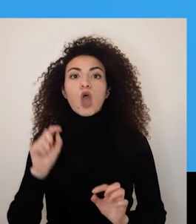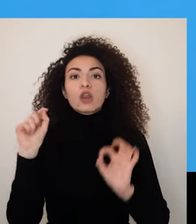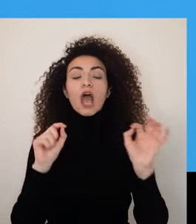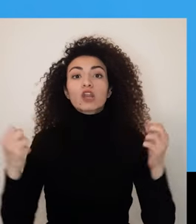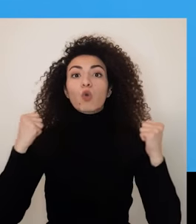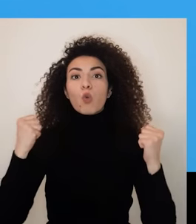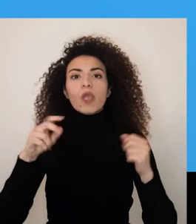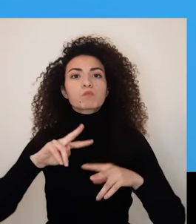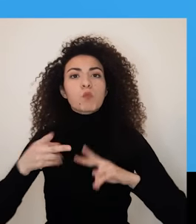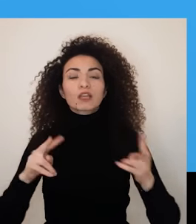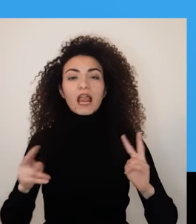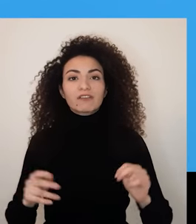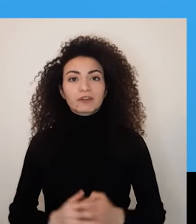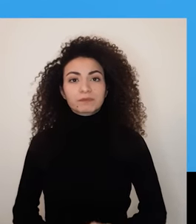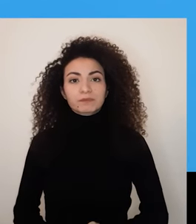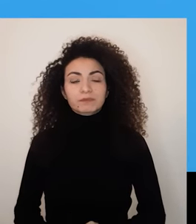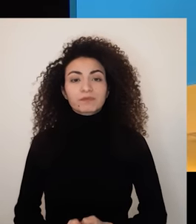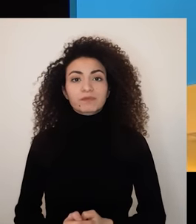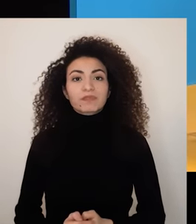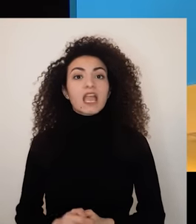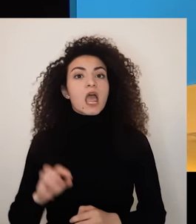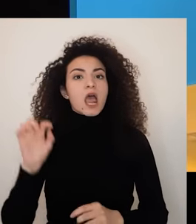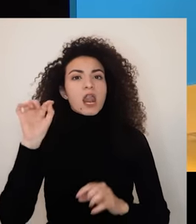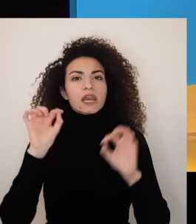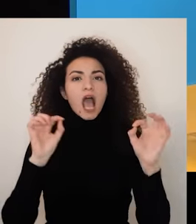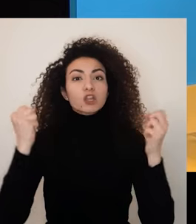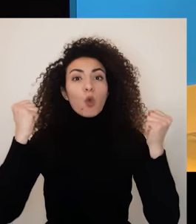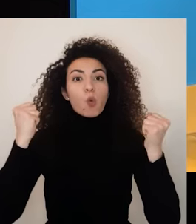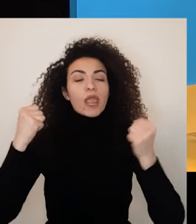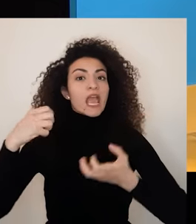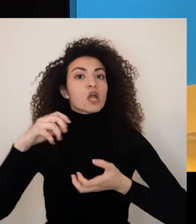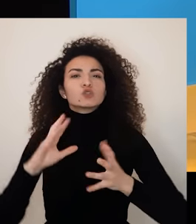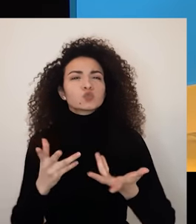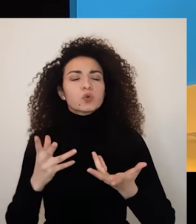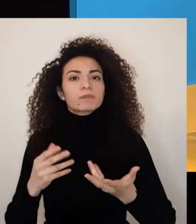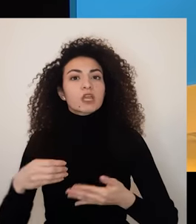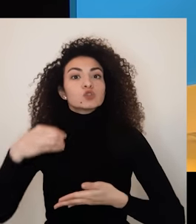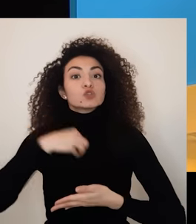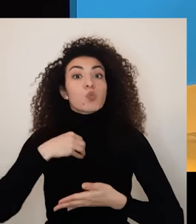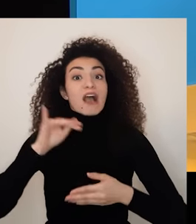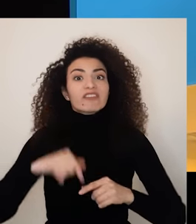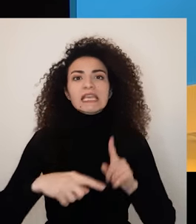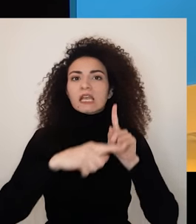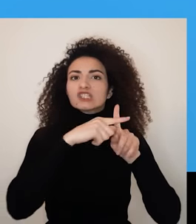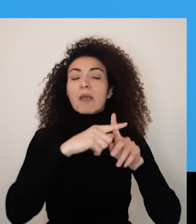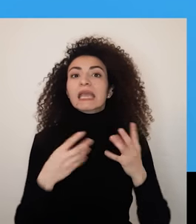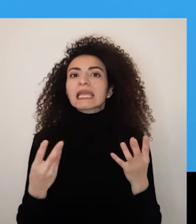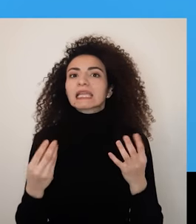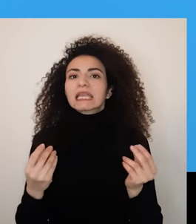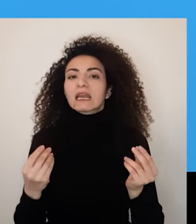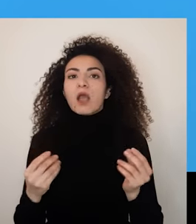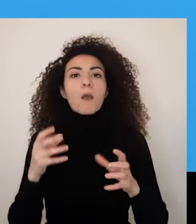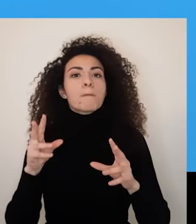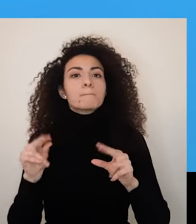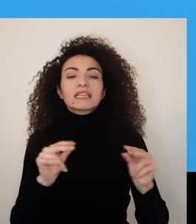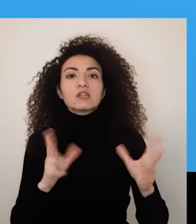نظرة على تنوع نقاط القوة واللي بتشمل نقاط القوة الشخصية أي السمات الشخصية الإيجابية منها